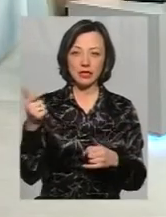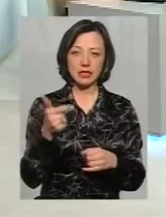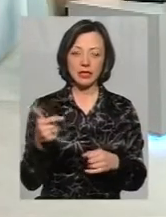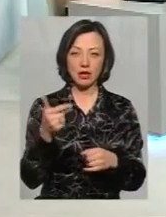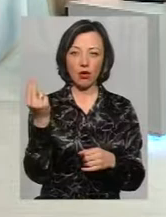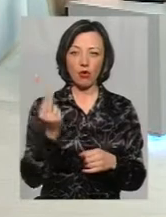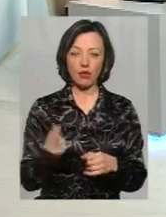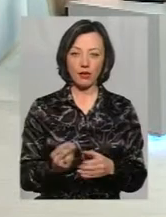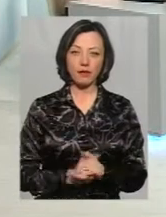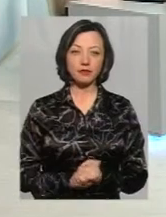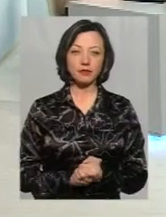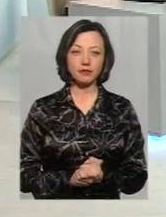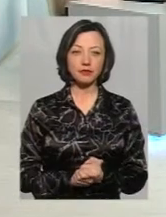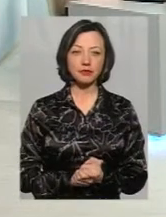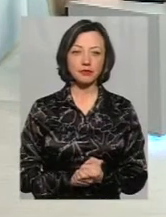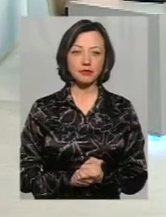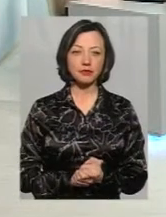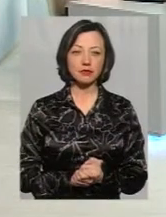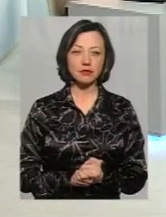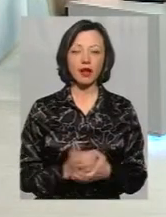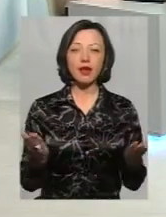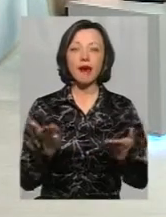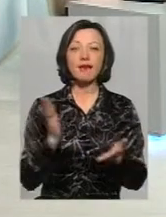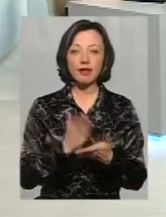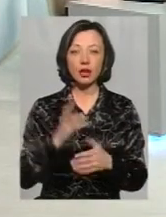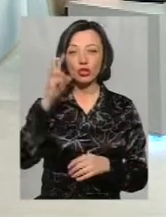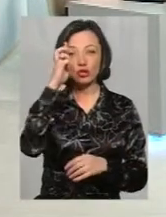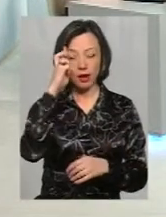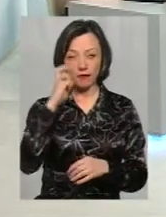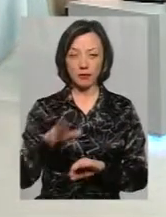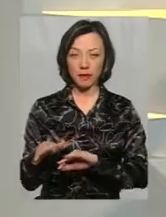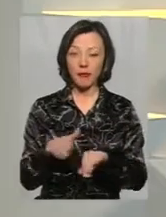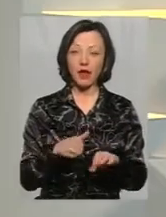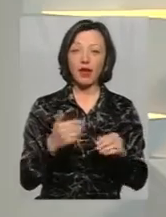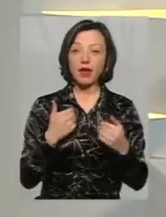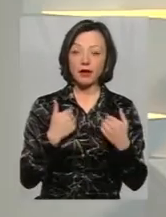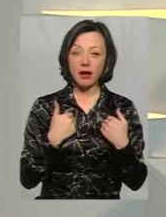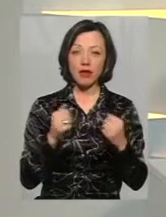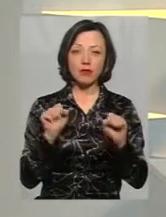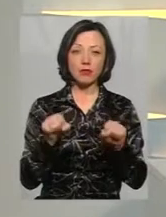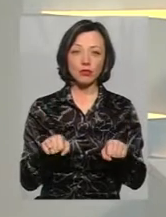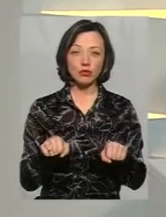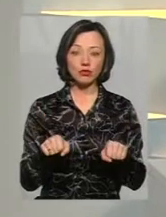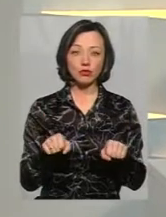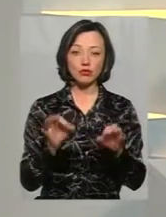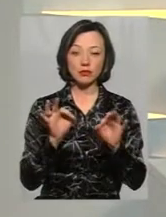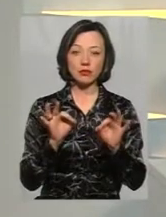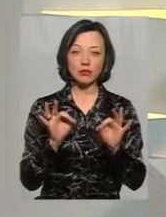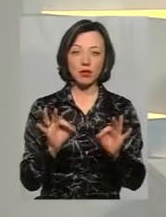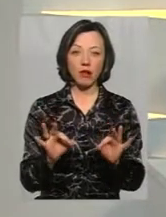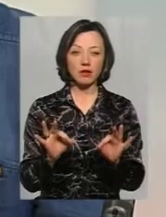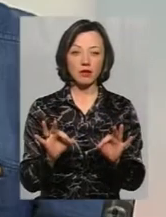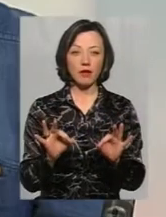кольорів, які є теперішніми державними. Як військово-історичний реконструктор, я, правда, беру